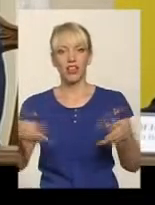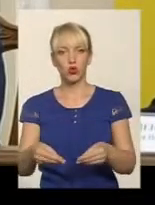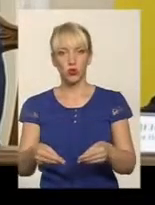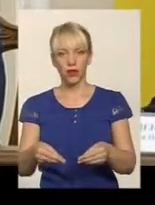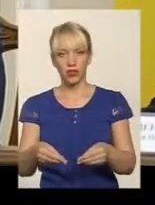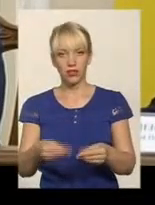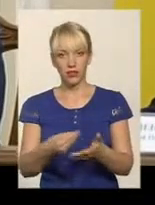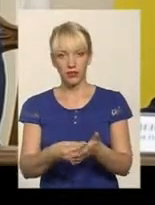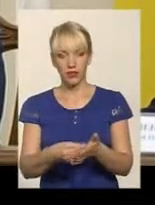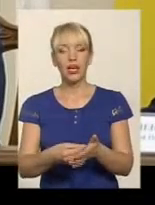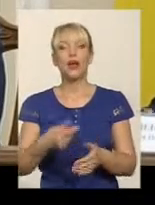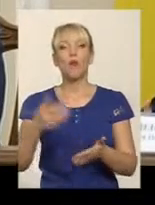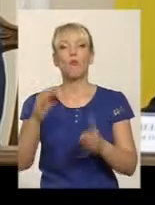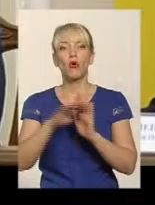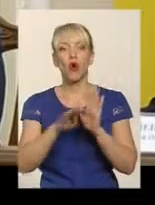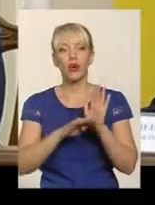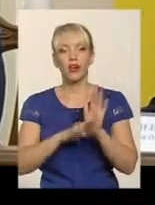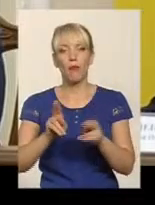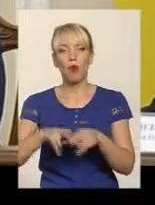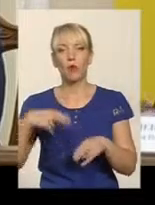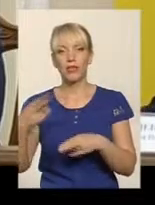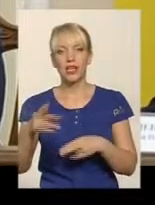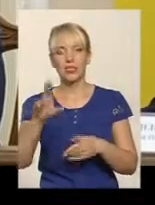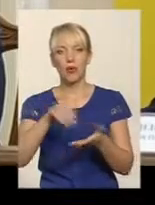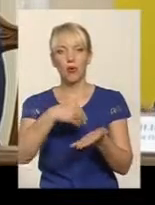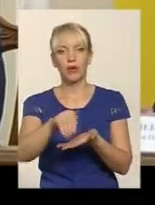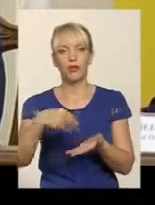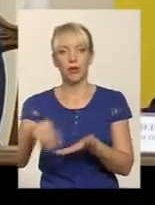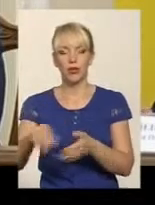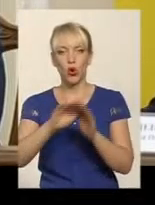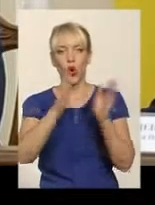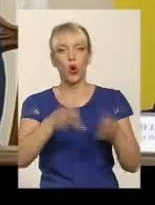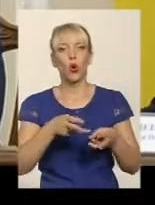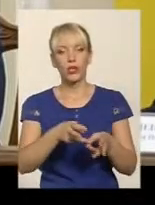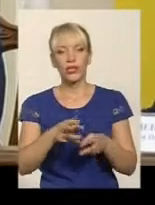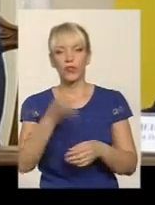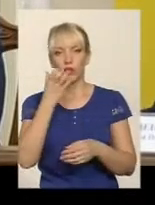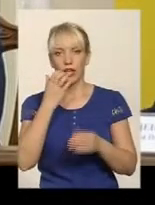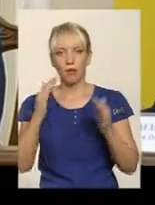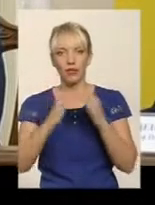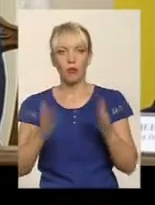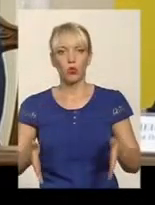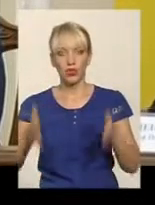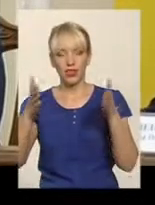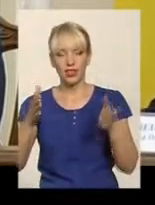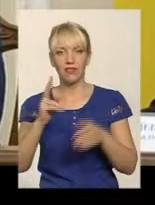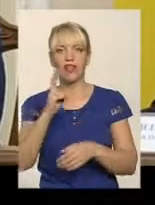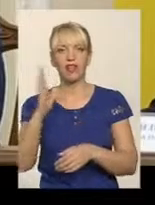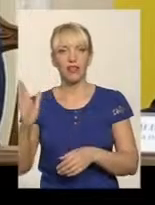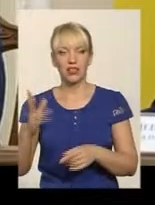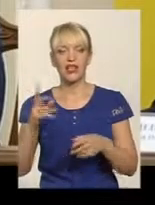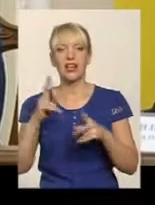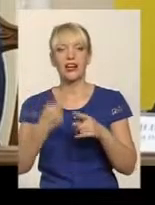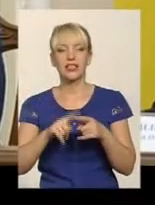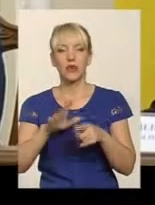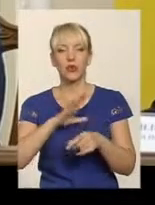програм компенсації по придбанню котлів і утеплення будинків і квартир, як це було зроблено